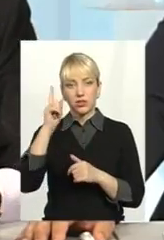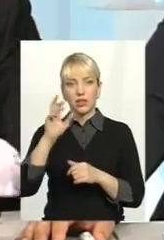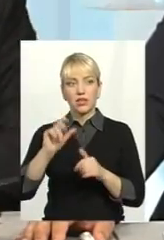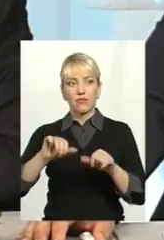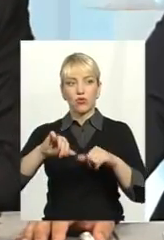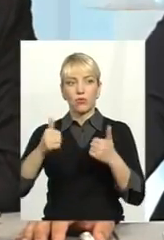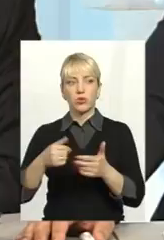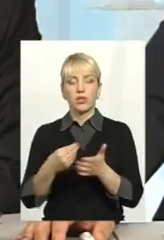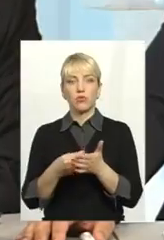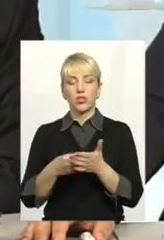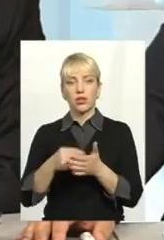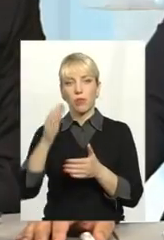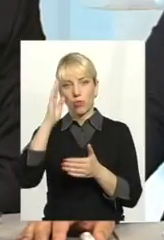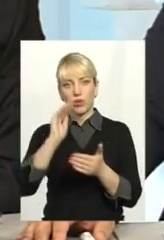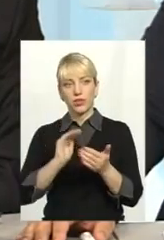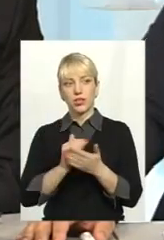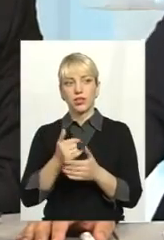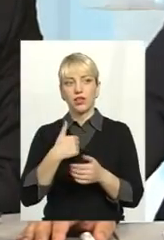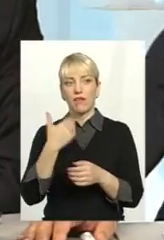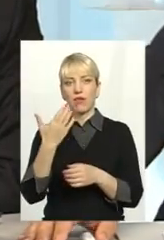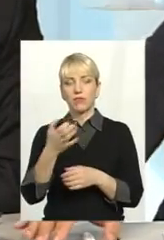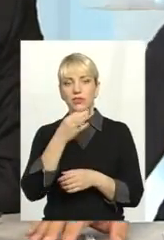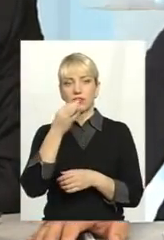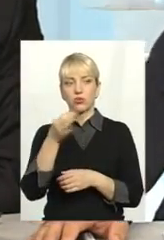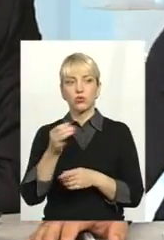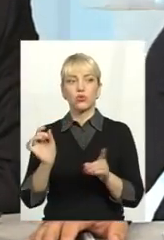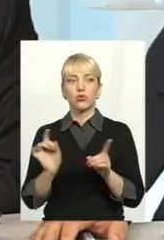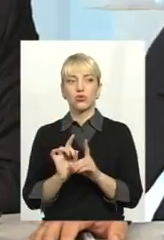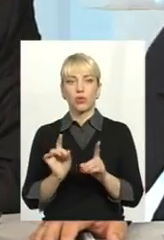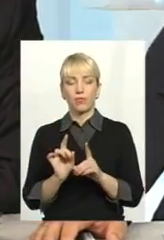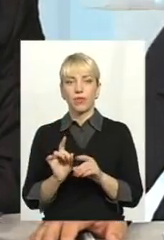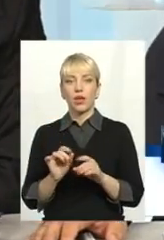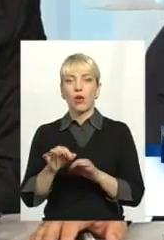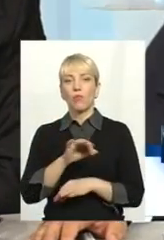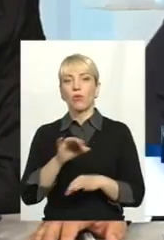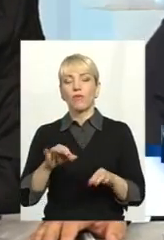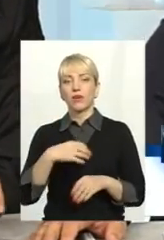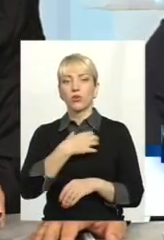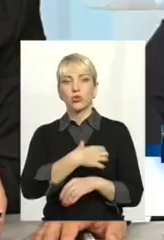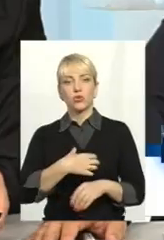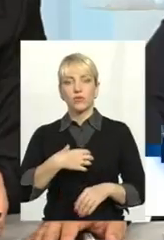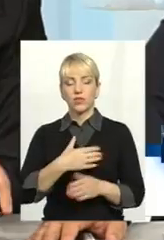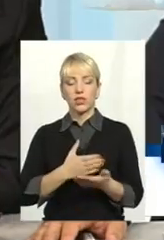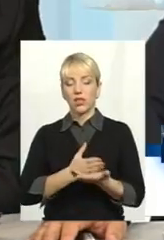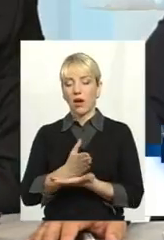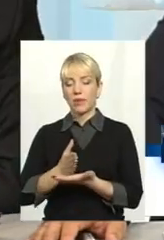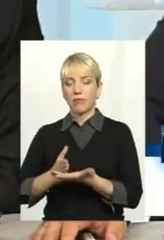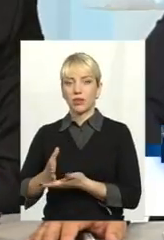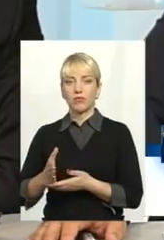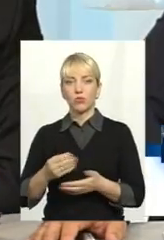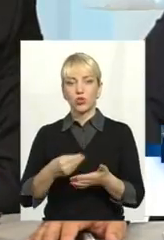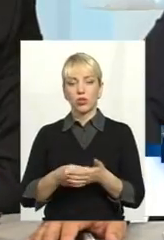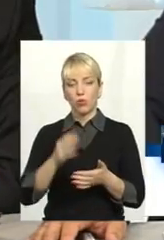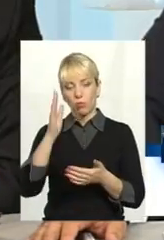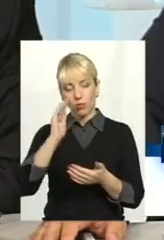бюджетна політика. Я повинен вам сказати, що проєкт основних напрямків бюджетної політики